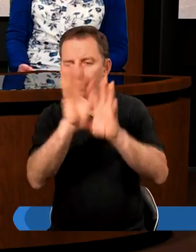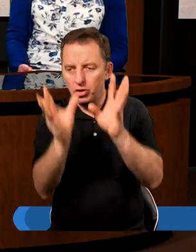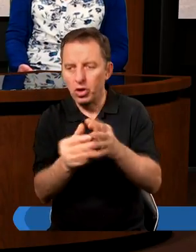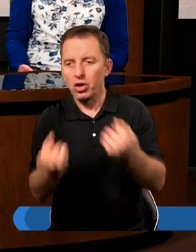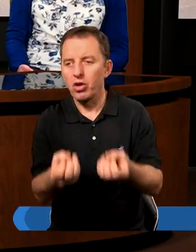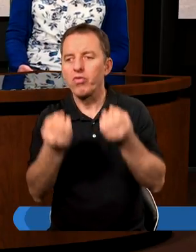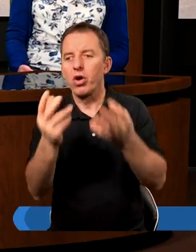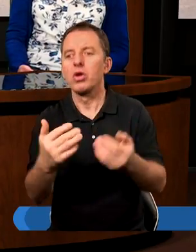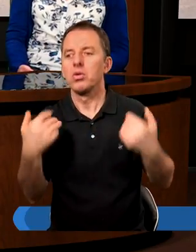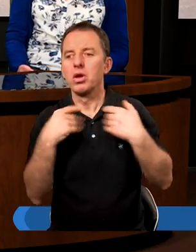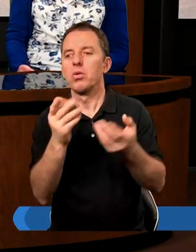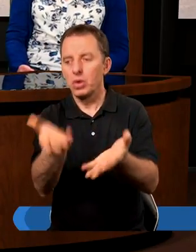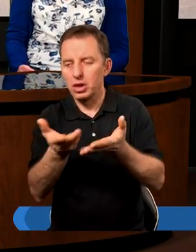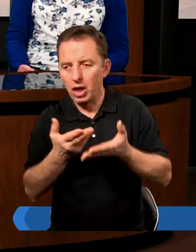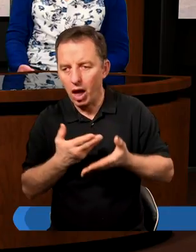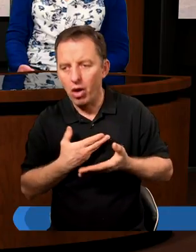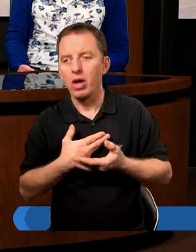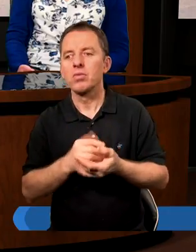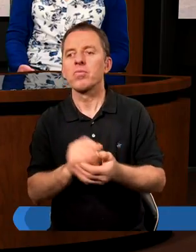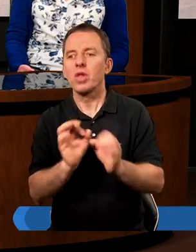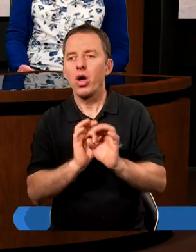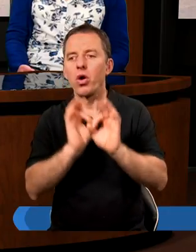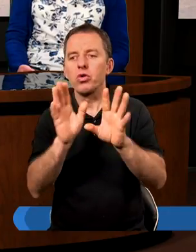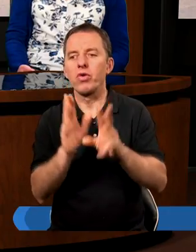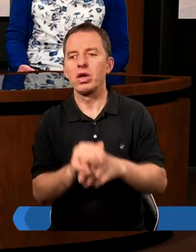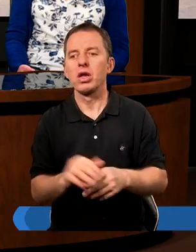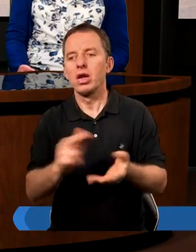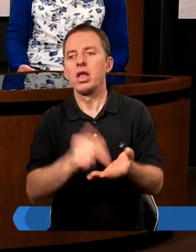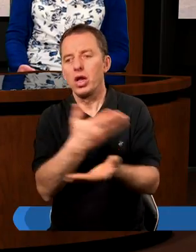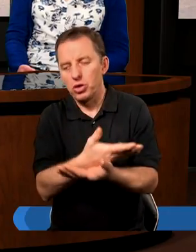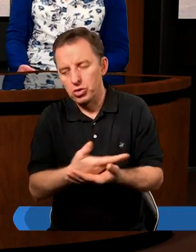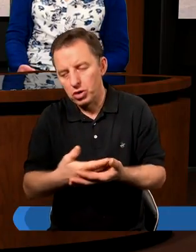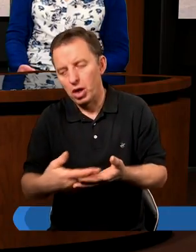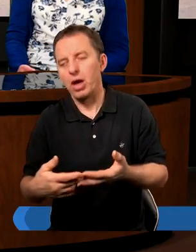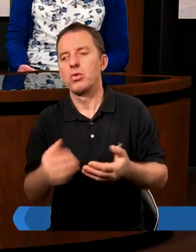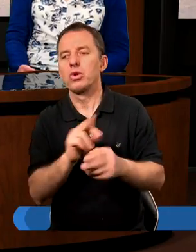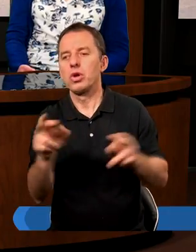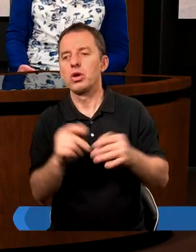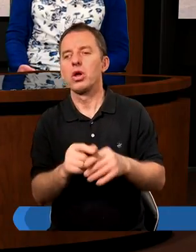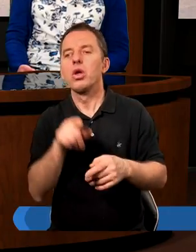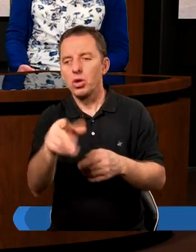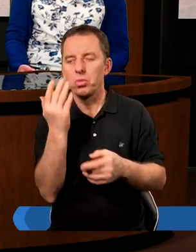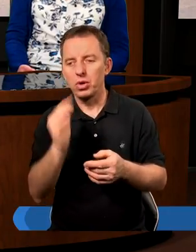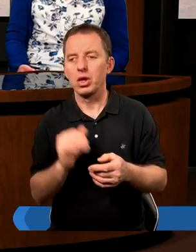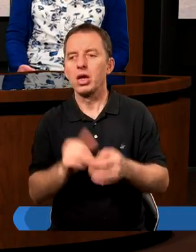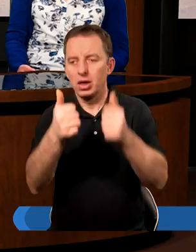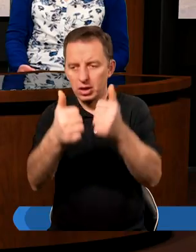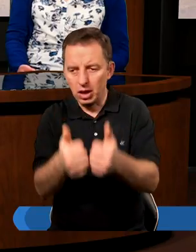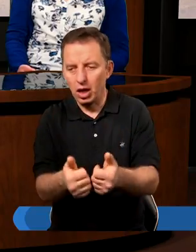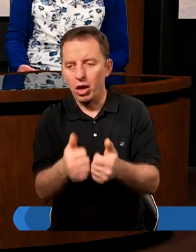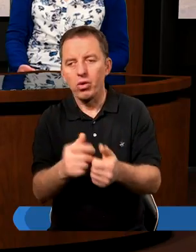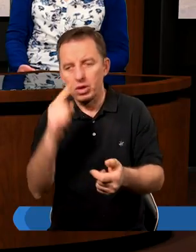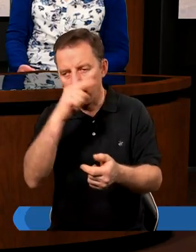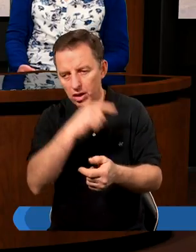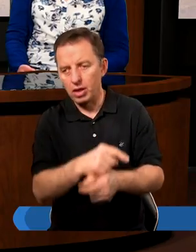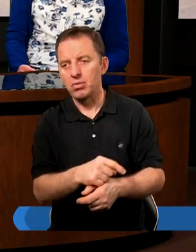stworzył Bóg, było rzeczywiście bardzo dobre. Ale od chwili, kiedy na tej ziemi zagościł grzech, to, co bardzo dobre stało się też